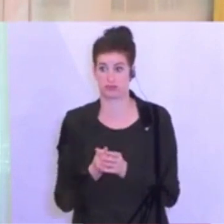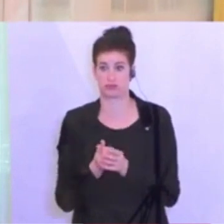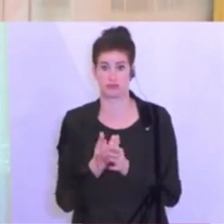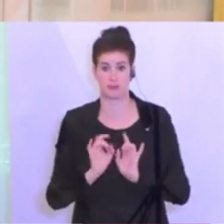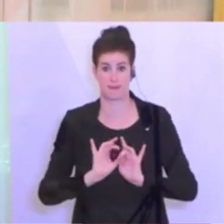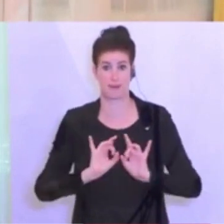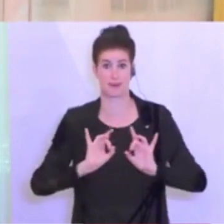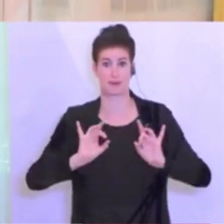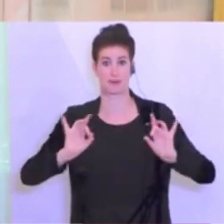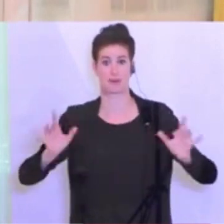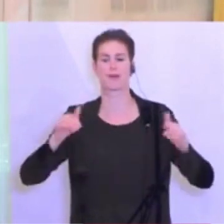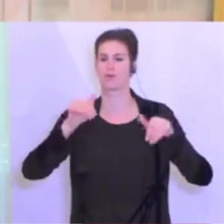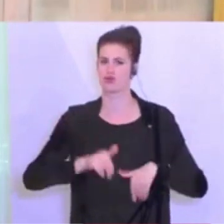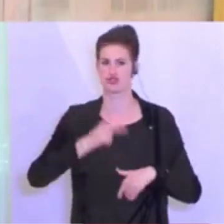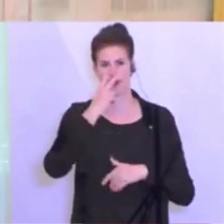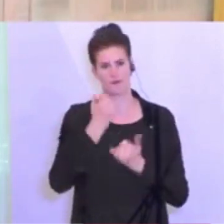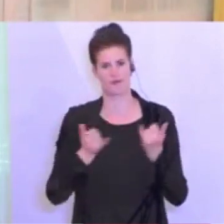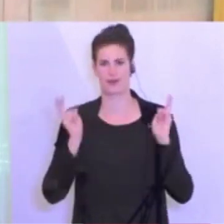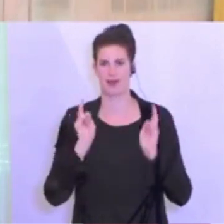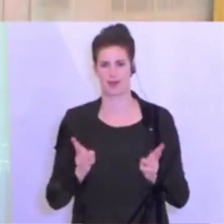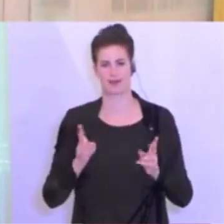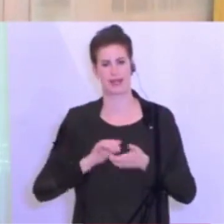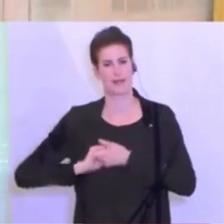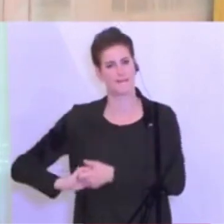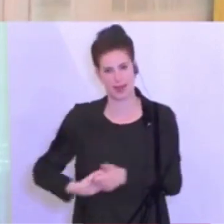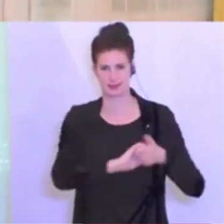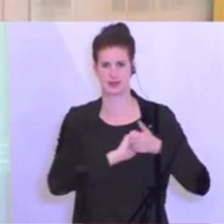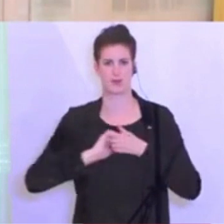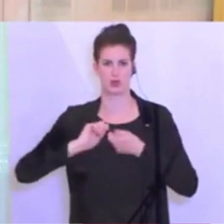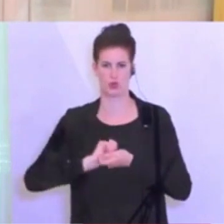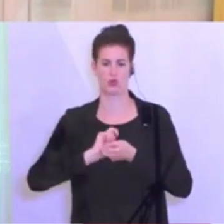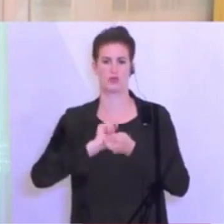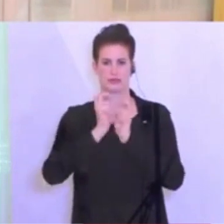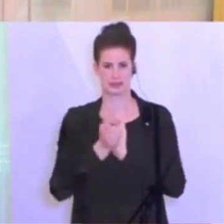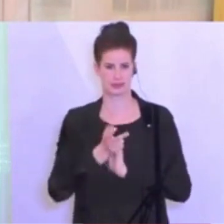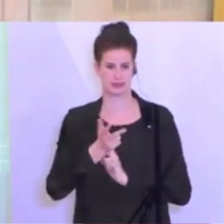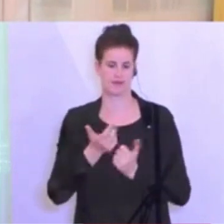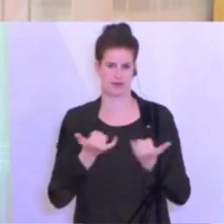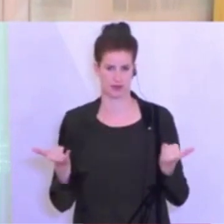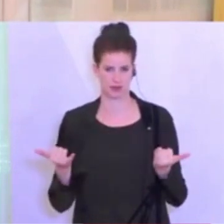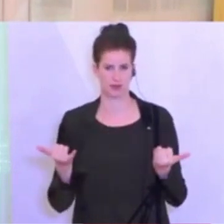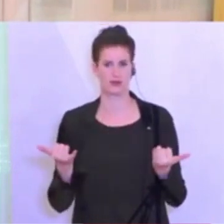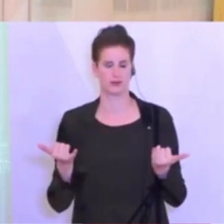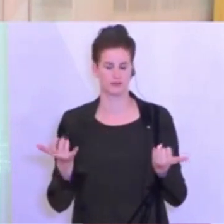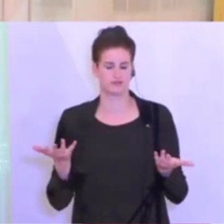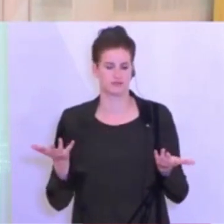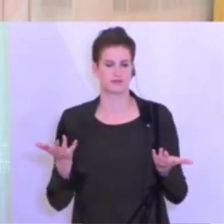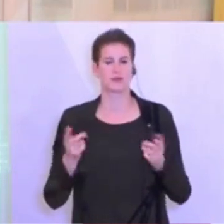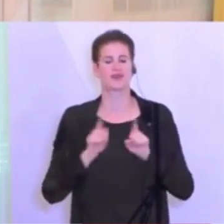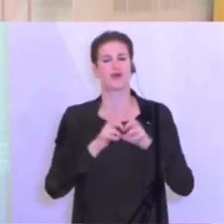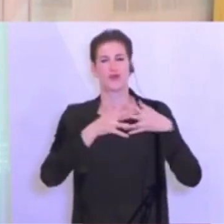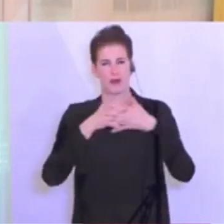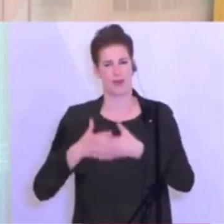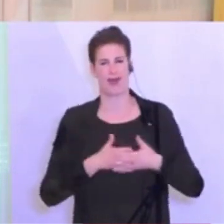auf Bundesebene realisieren. Das heißt, es wird wissenschaftlich, ich glaube, ich habe es schon einmal gesagt, ein Wissenschaftler aus den USA hat das